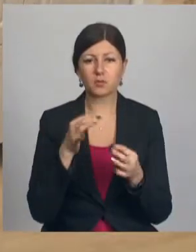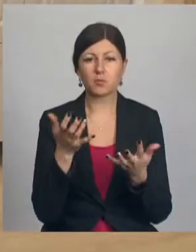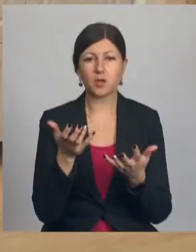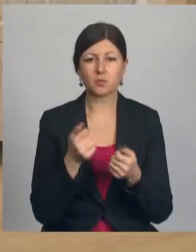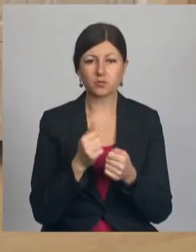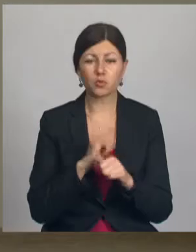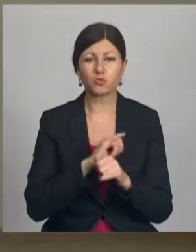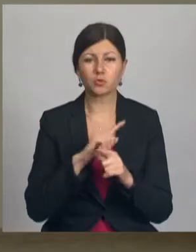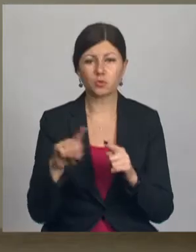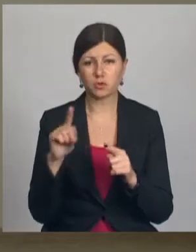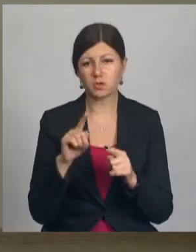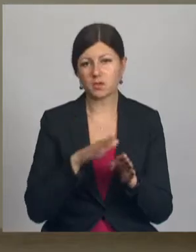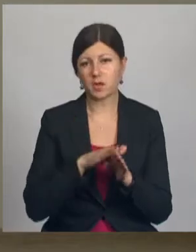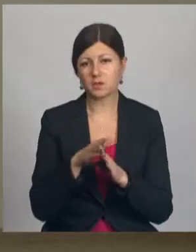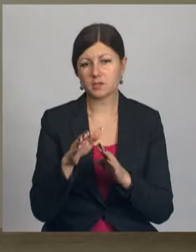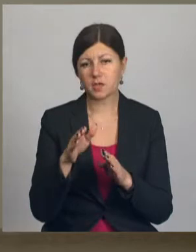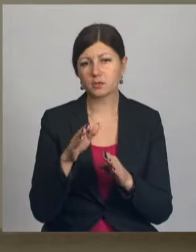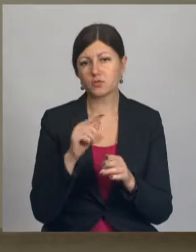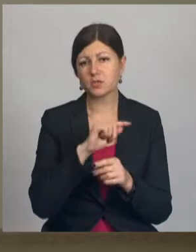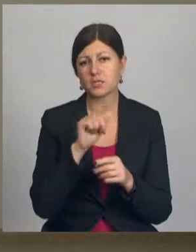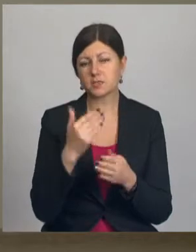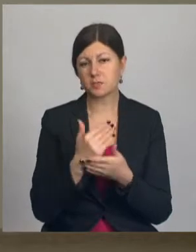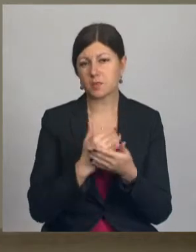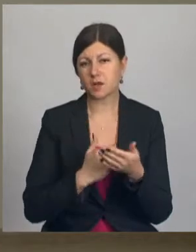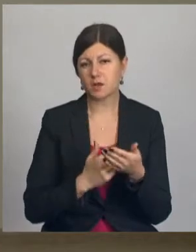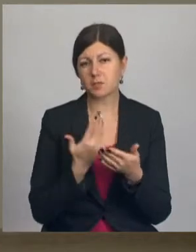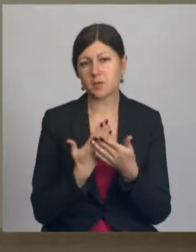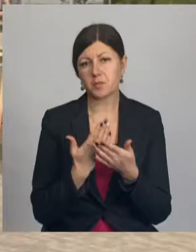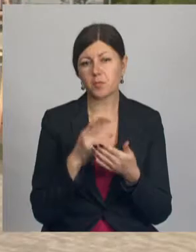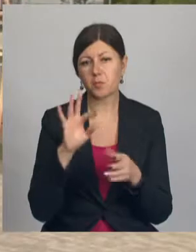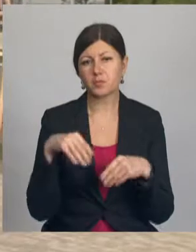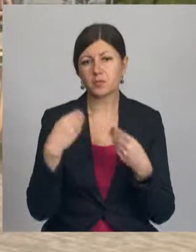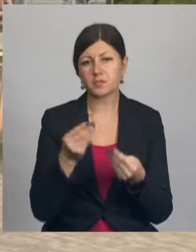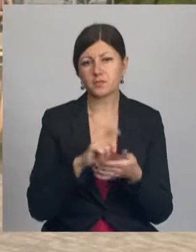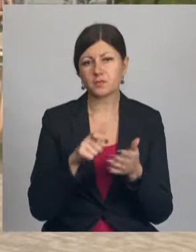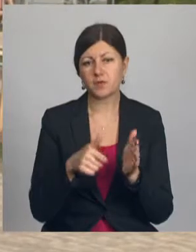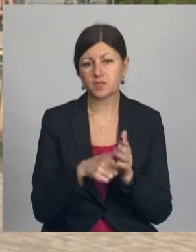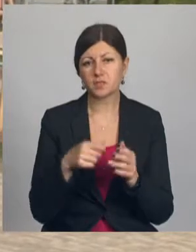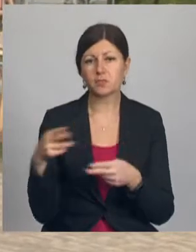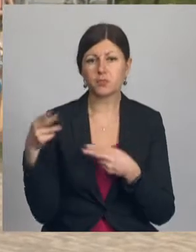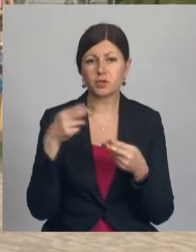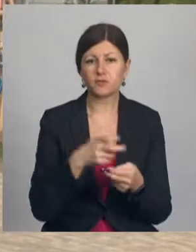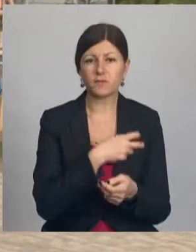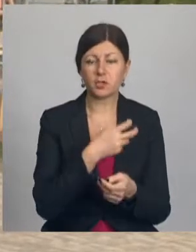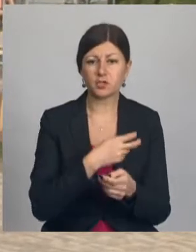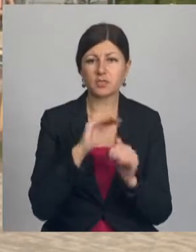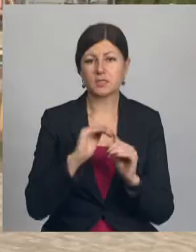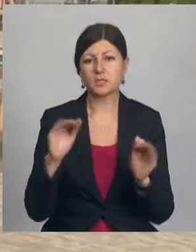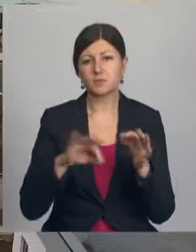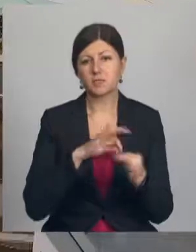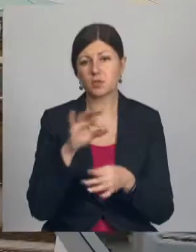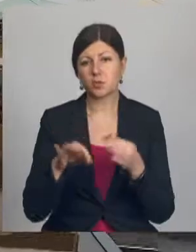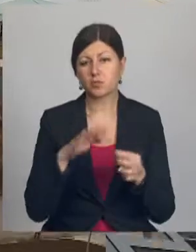заметно ускорить реализацию сразу нескольких жилищных программ. К примеру, по предоставлению квартир приезжим врачам, детям-сиротам,